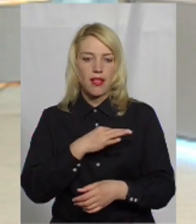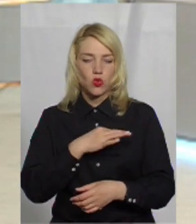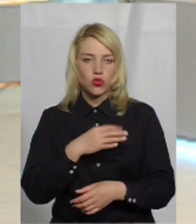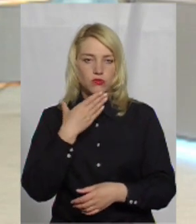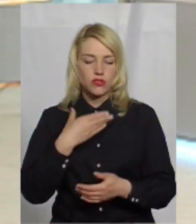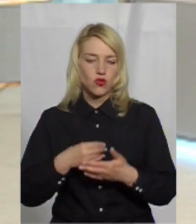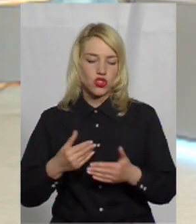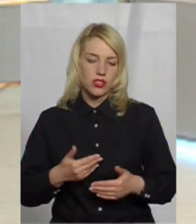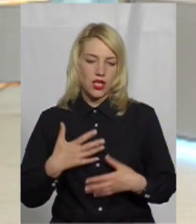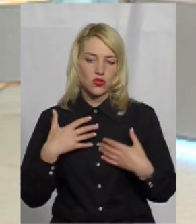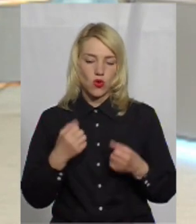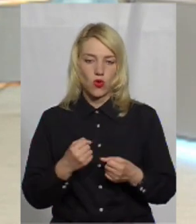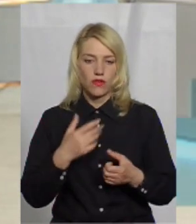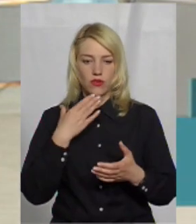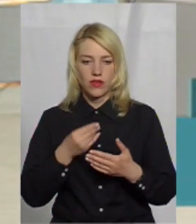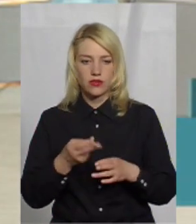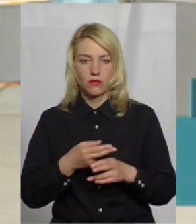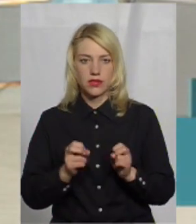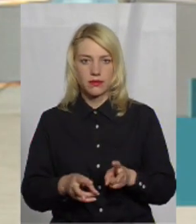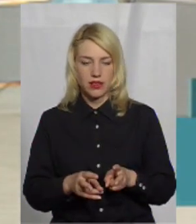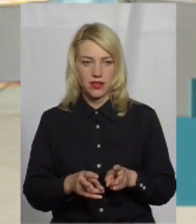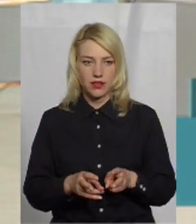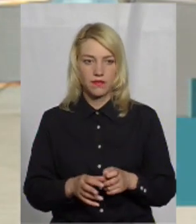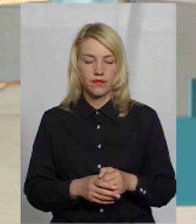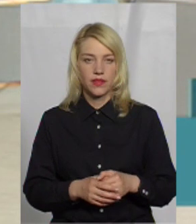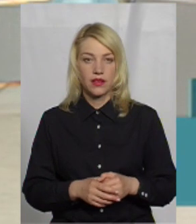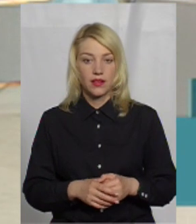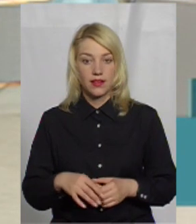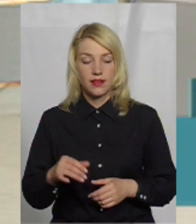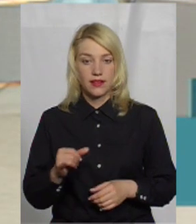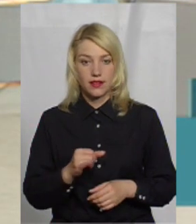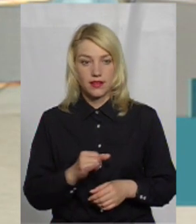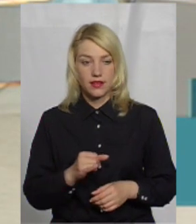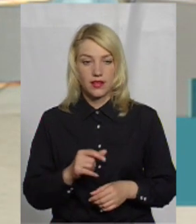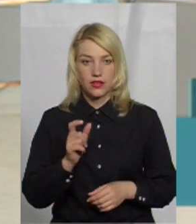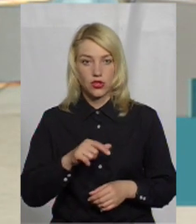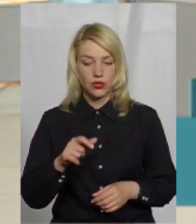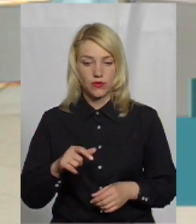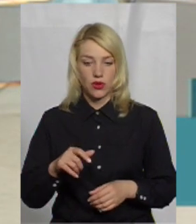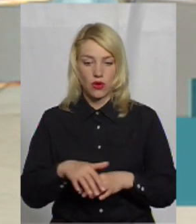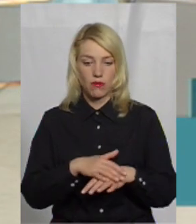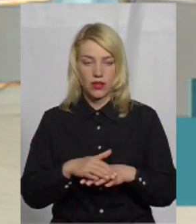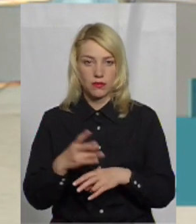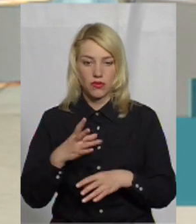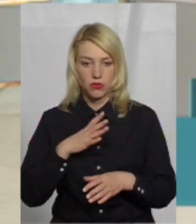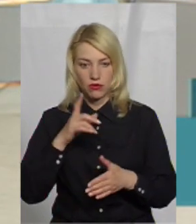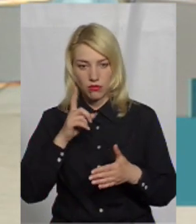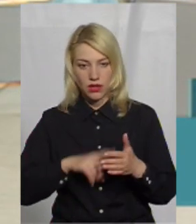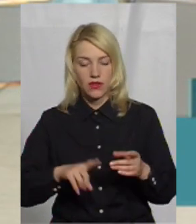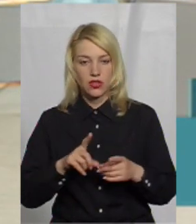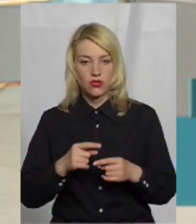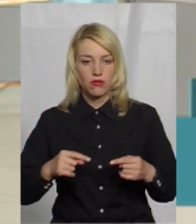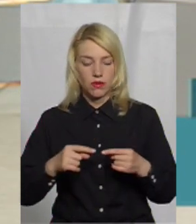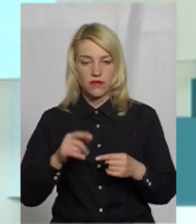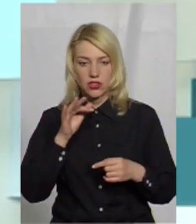життя і здоров'я, до власної безпеки. І жителі громади мають бути впевнені, що в певний